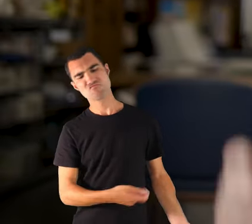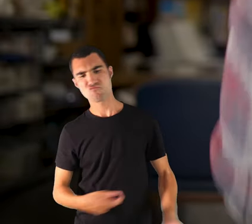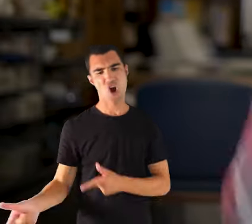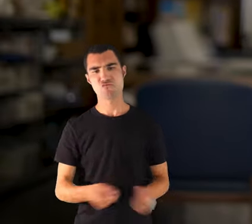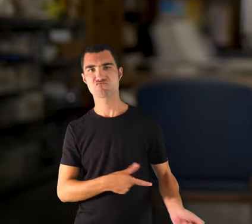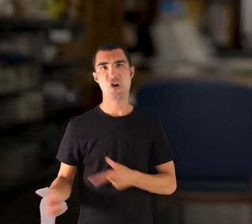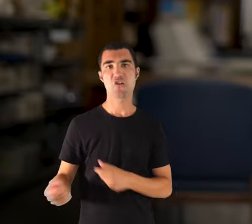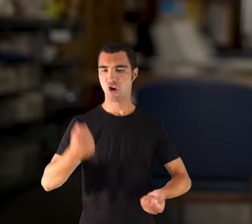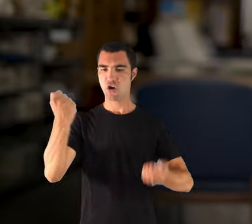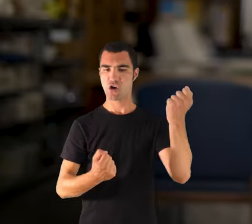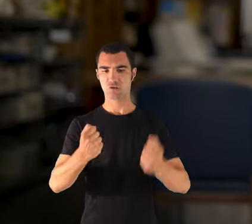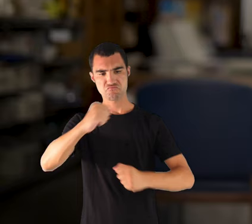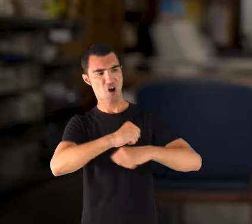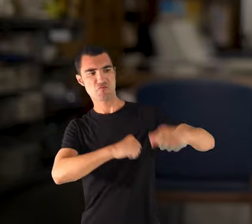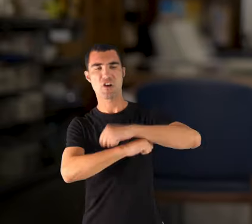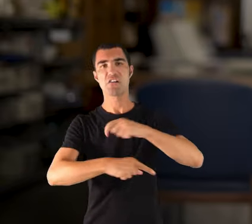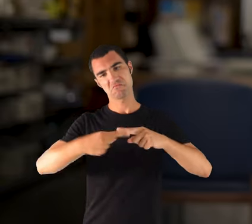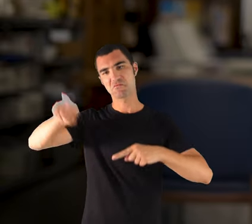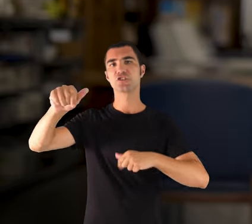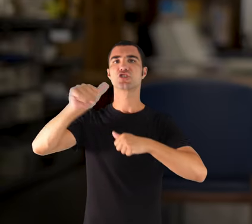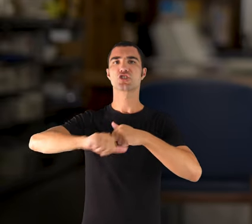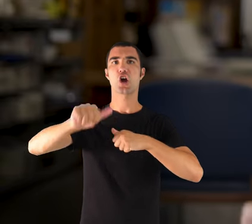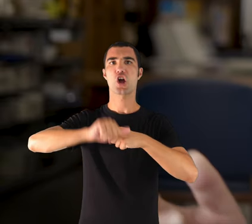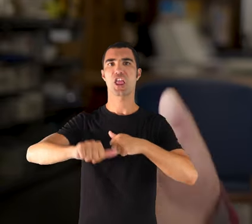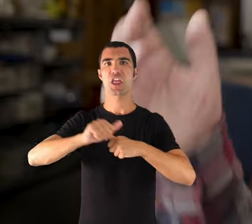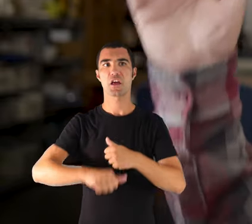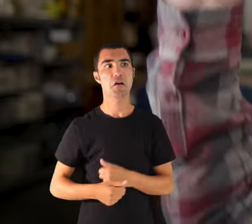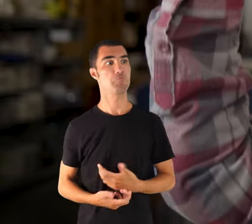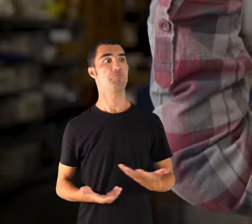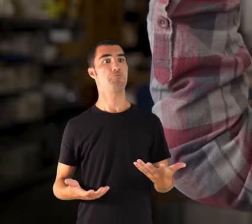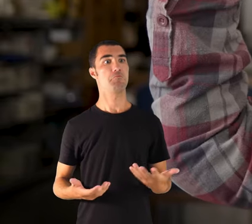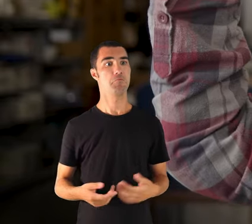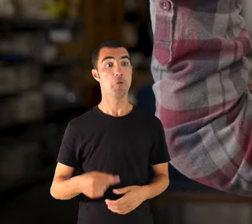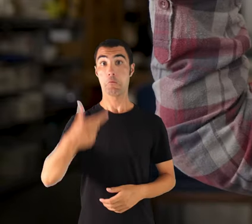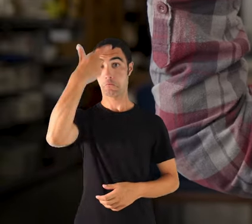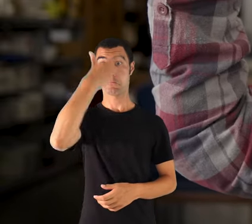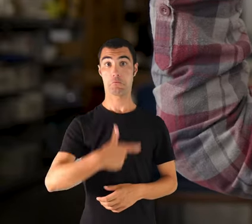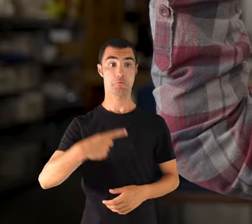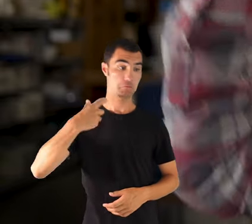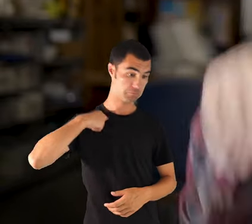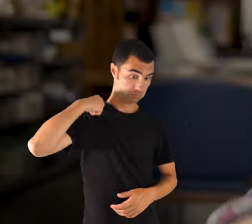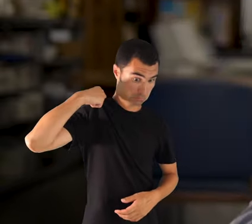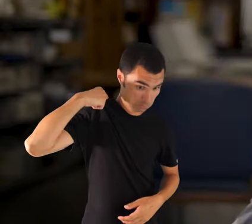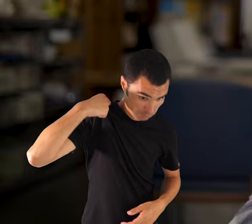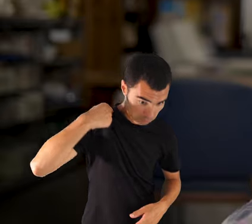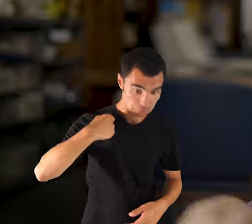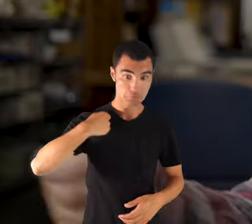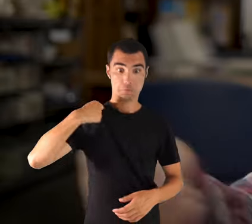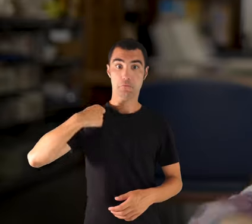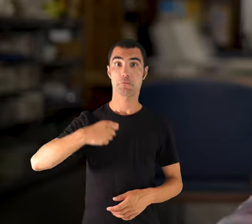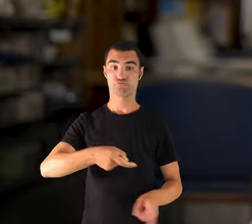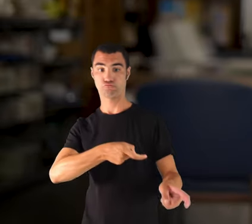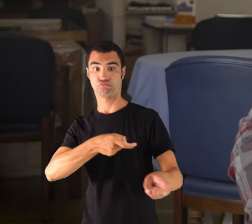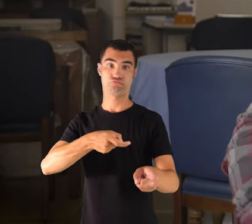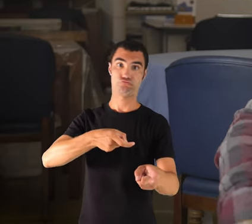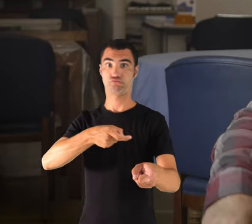seva coxa i dut-se n'aula. I jo em va estrenyar volt i jo m'agafaren així, m'adugueran les mans ací a'aire, amb una metraldora, amb un